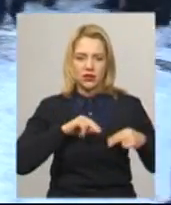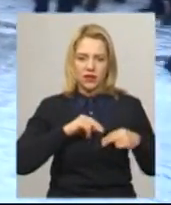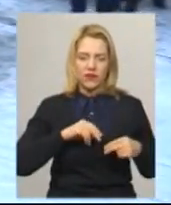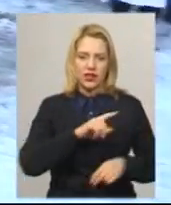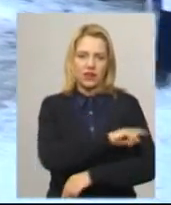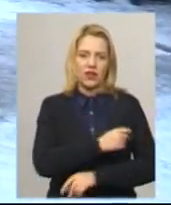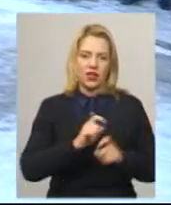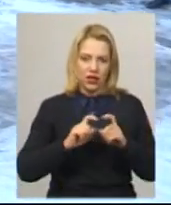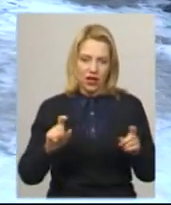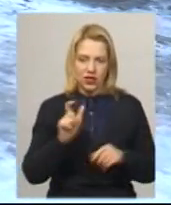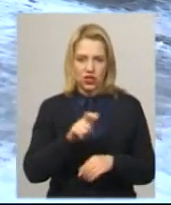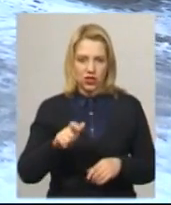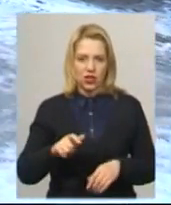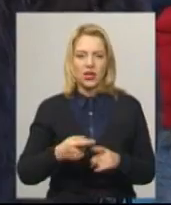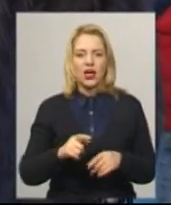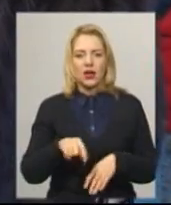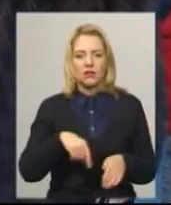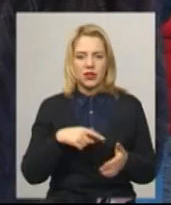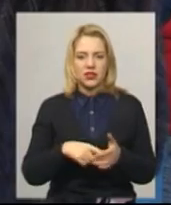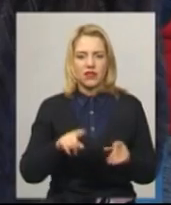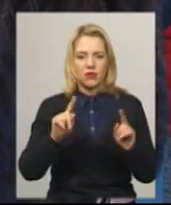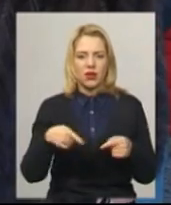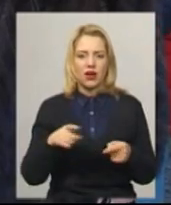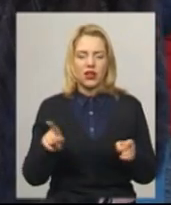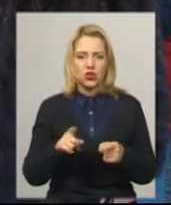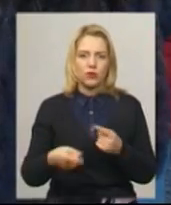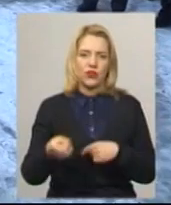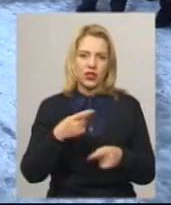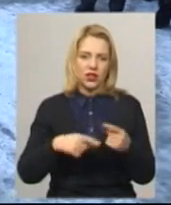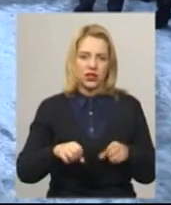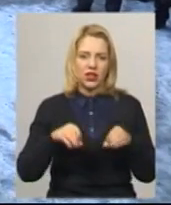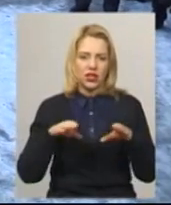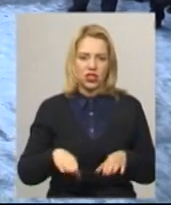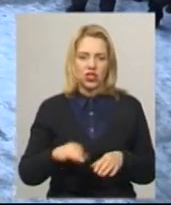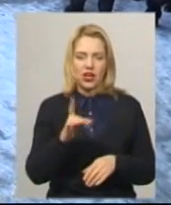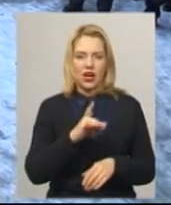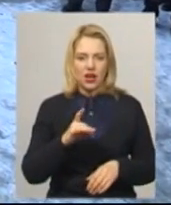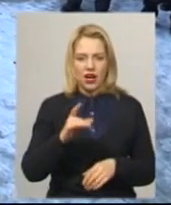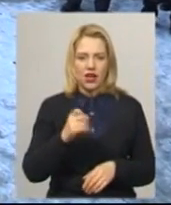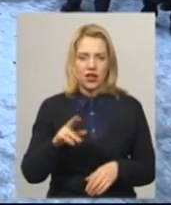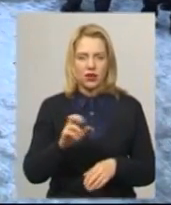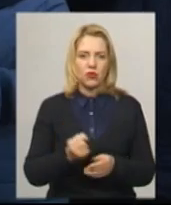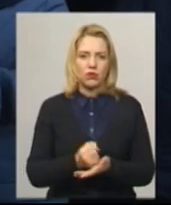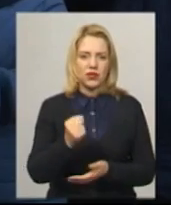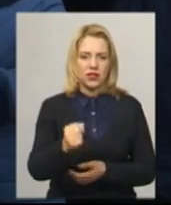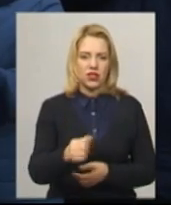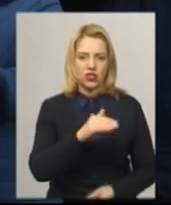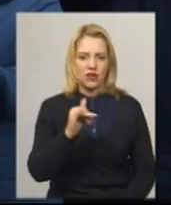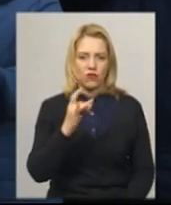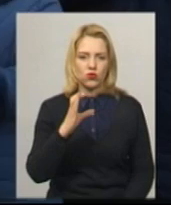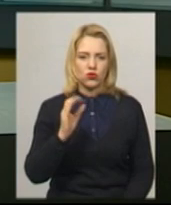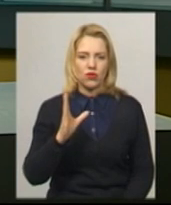міста виходили з вимогою відкликати рішення райради про призначення виконуючої обов'язки директора Олени Фурсової.